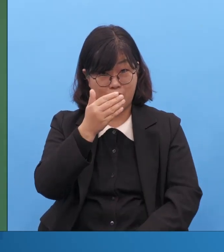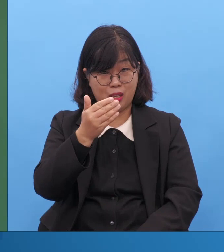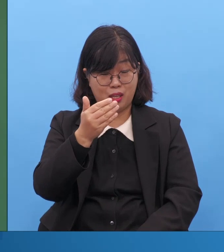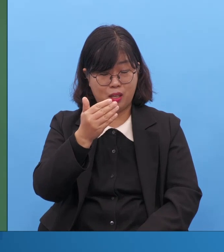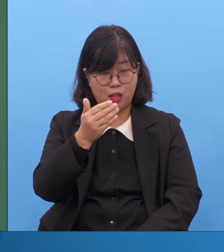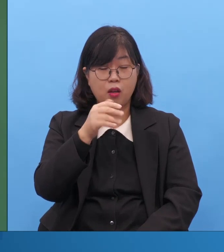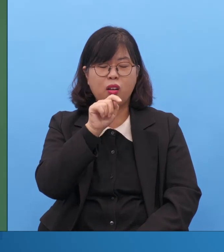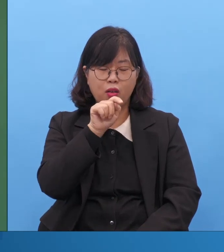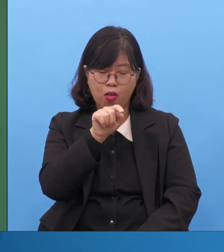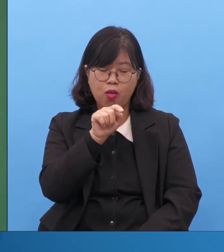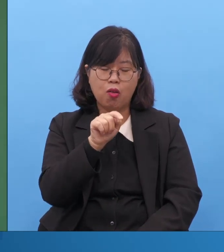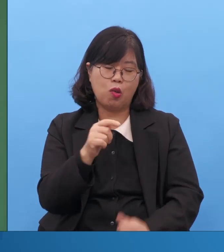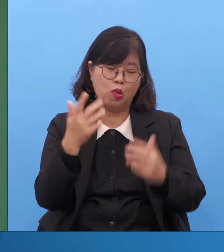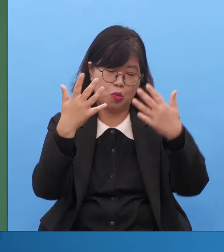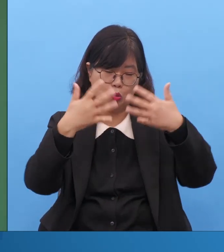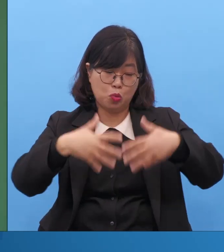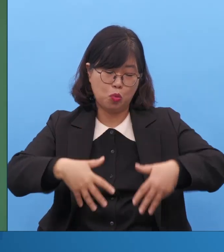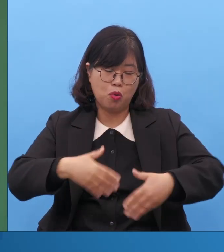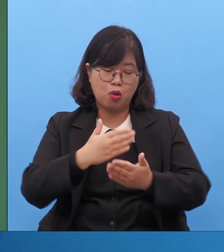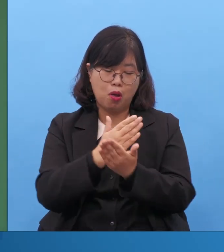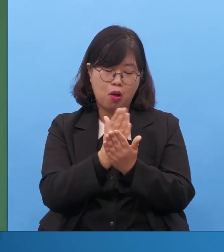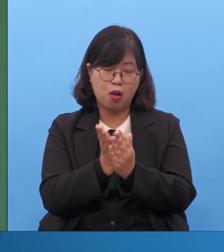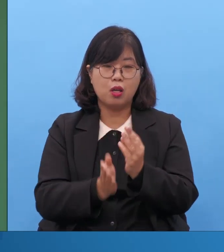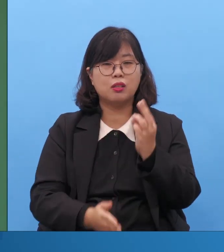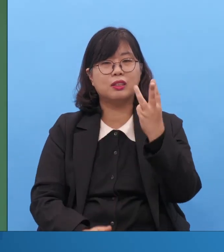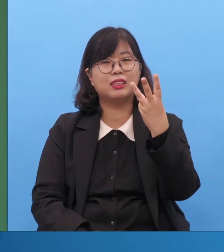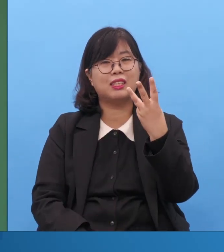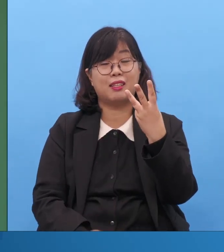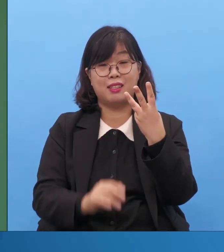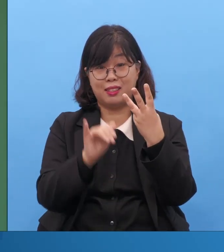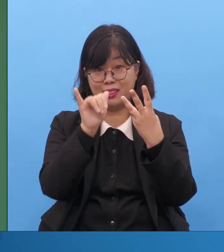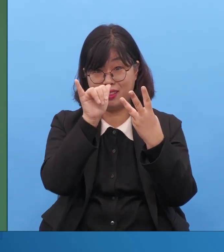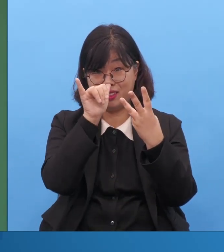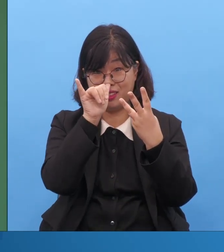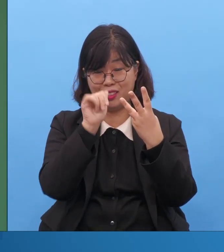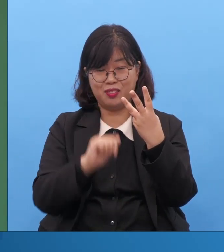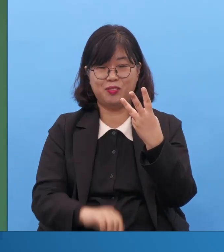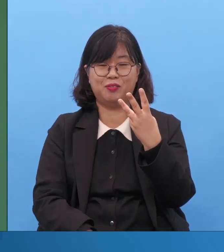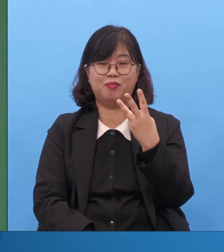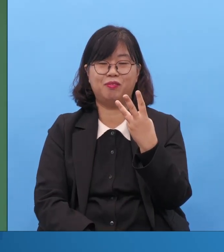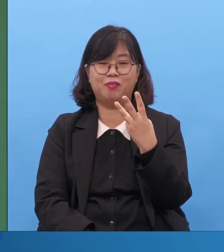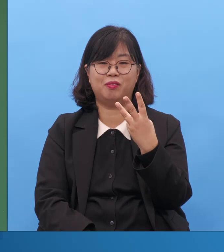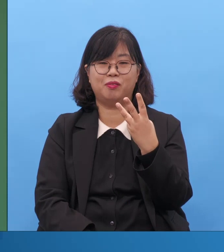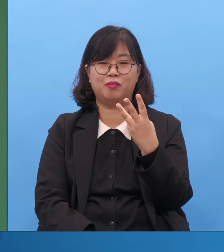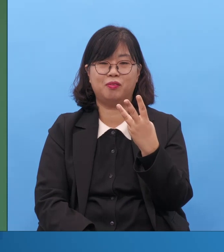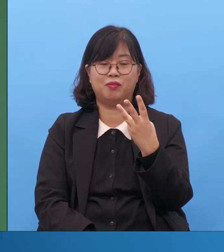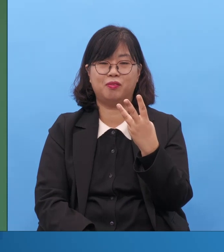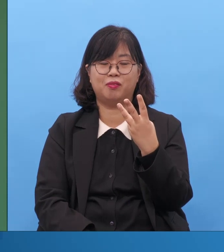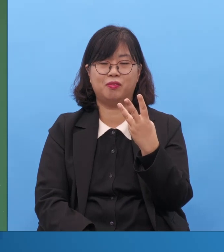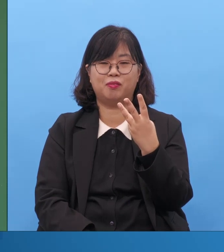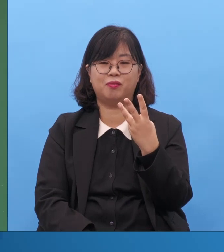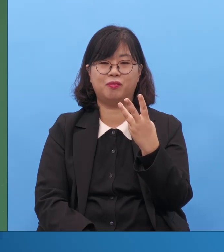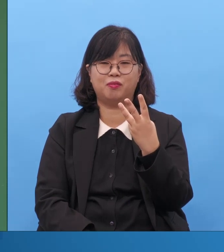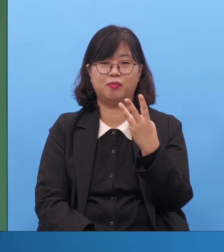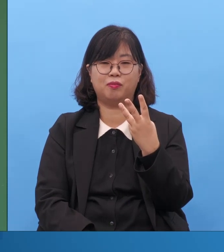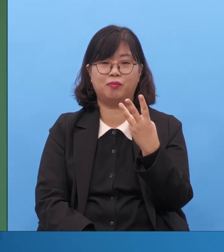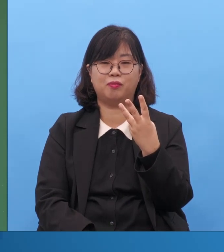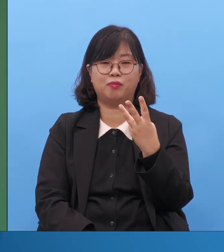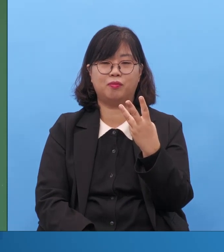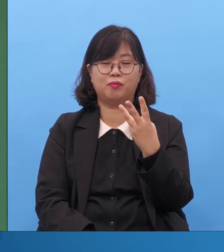조건을 말씀하고 있습니다 꼭 알아야 될 것은 왜